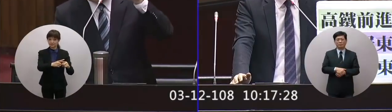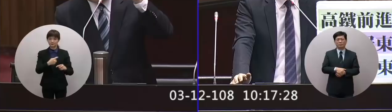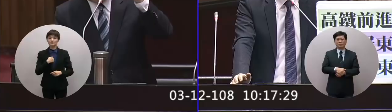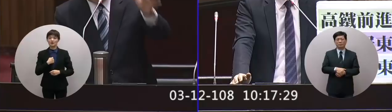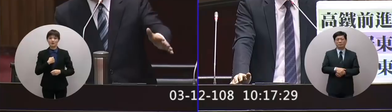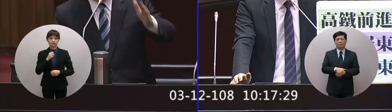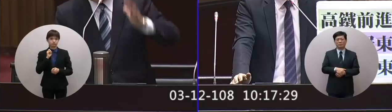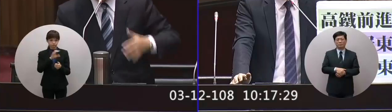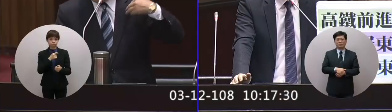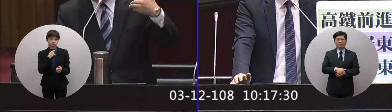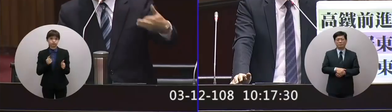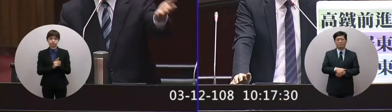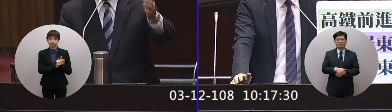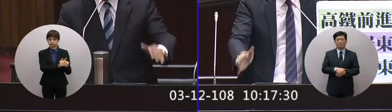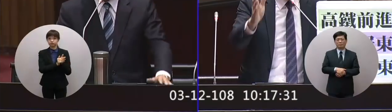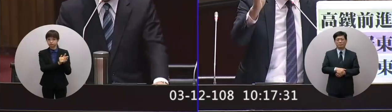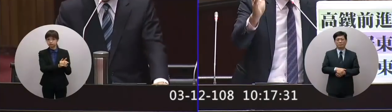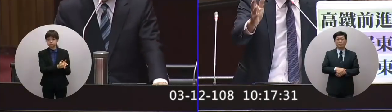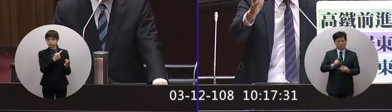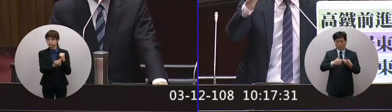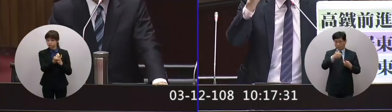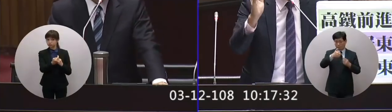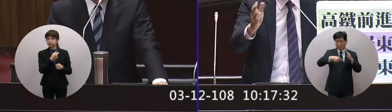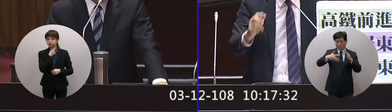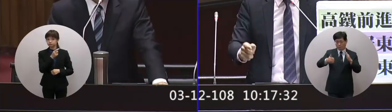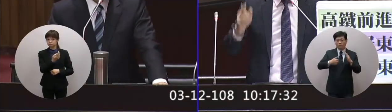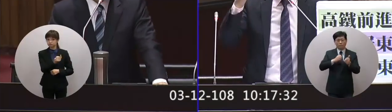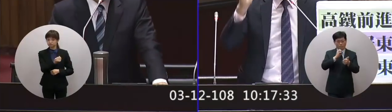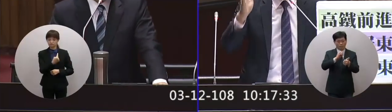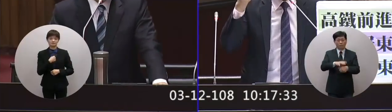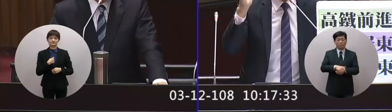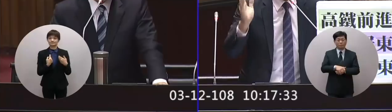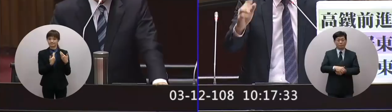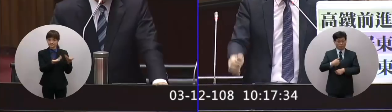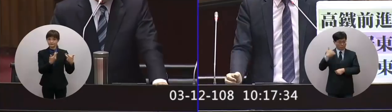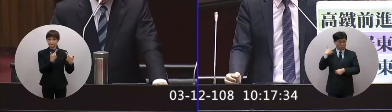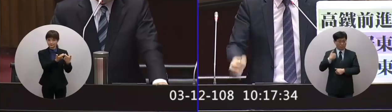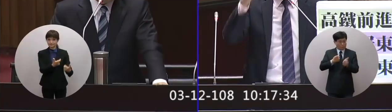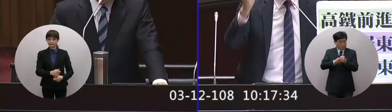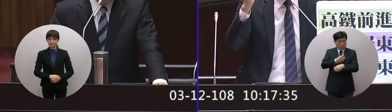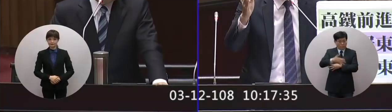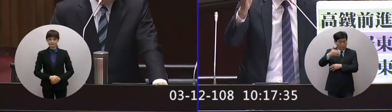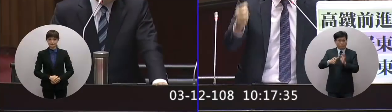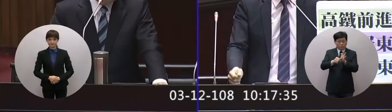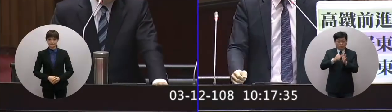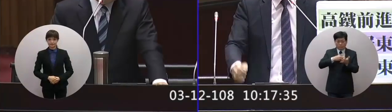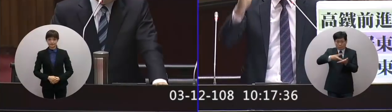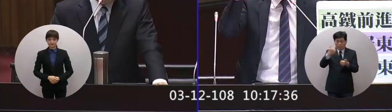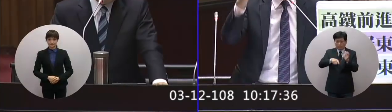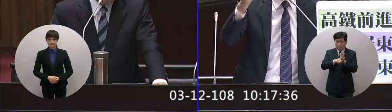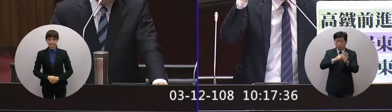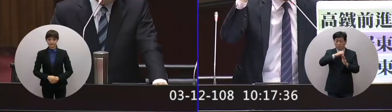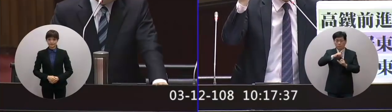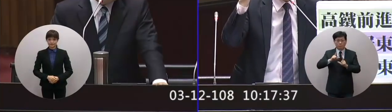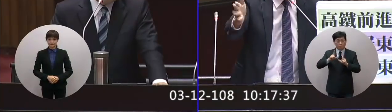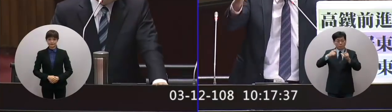所以屏東要多少我都給多少謝謝院長所以我要告訴院長我在擔任副縣長期間三次代表屏東縣